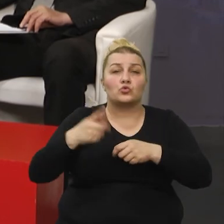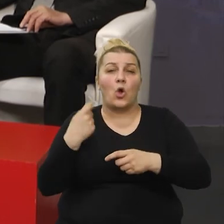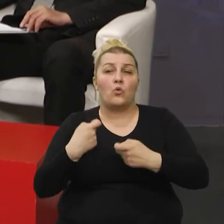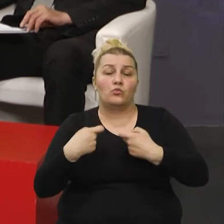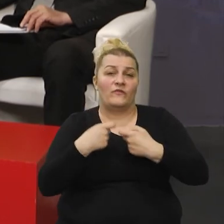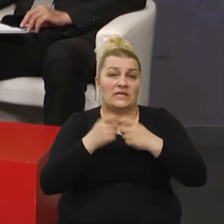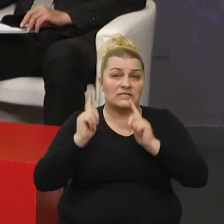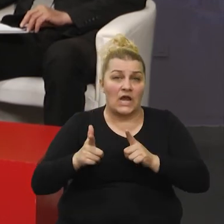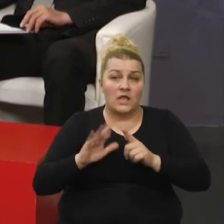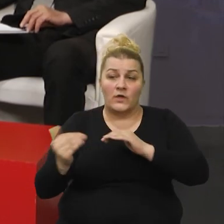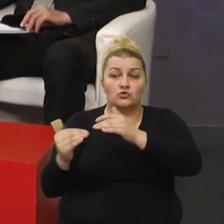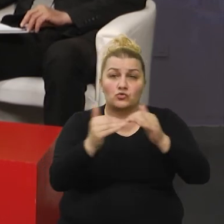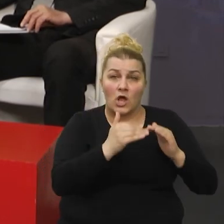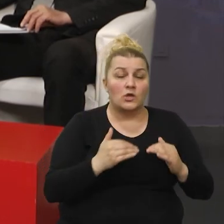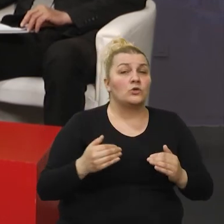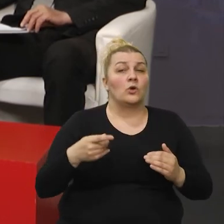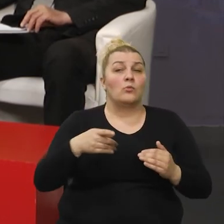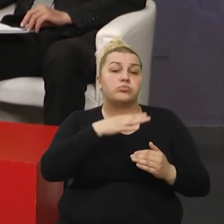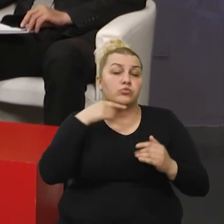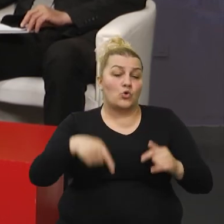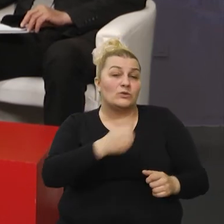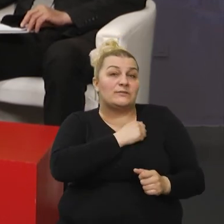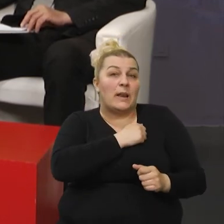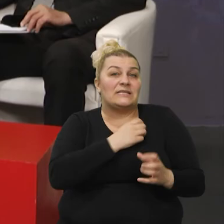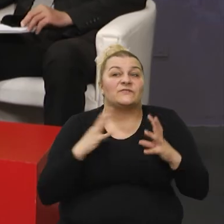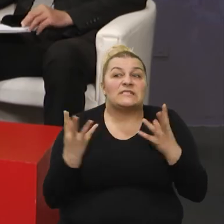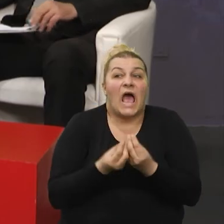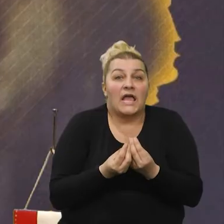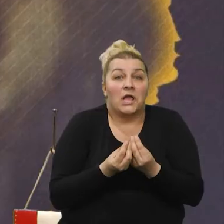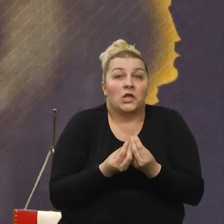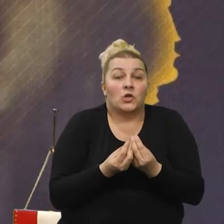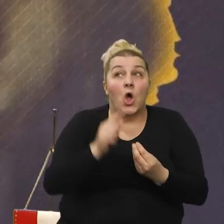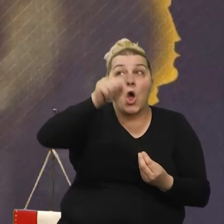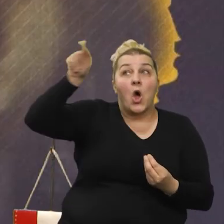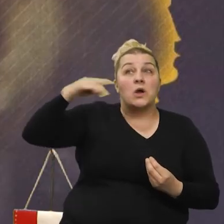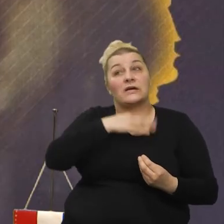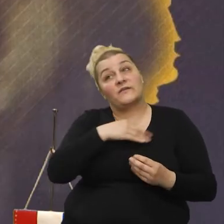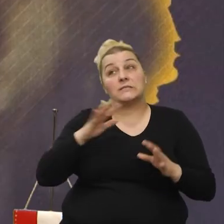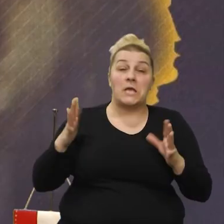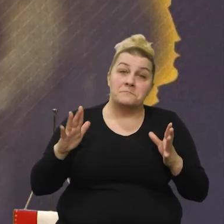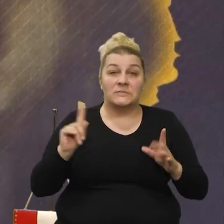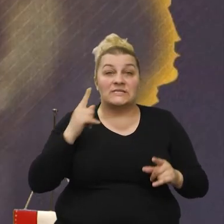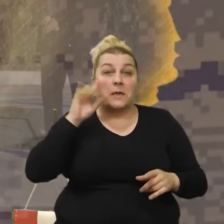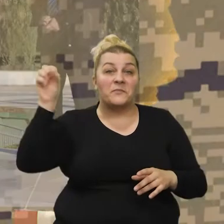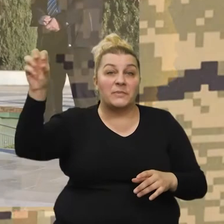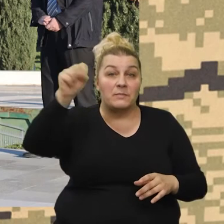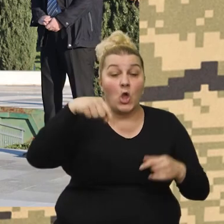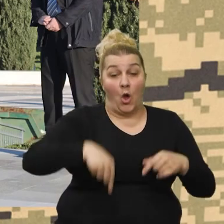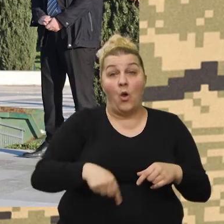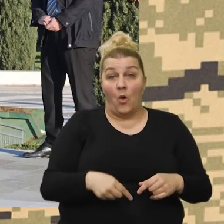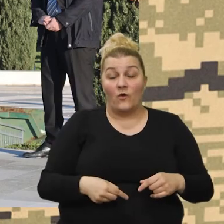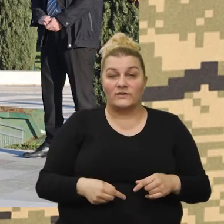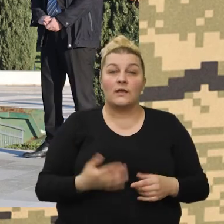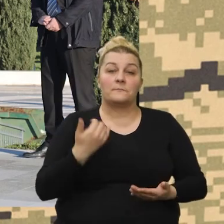to zajedništvo, malo toga sam vidio u Hrvatskoj. Evo, koliko je tu, sada tu koordinaciju vodi